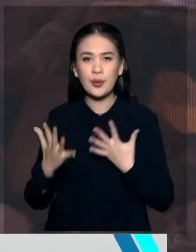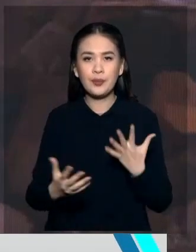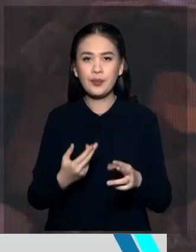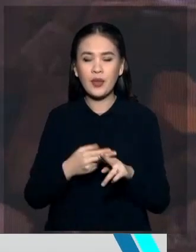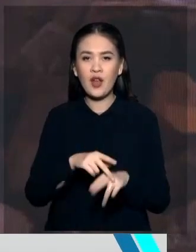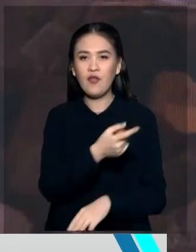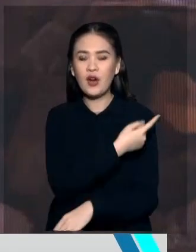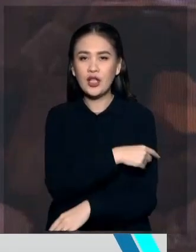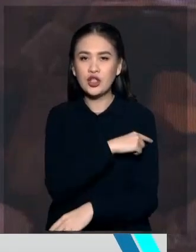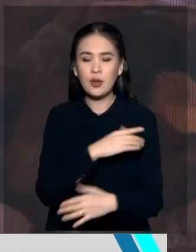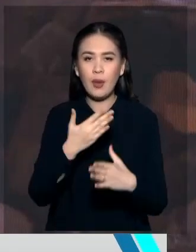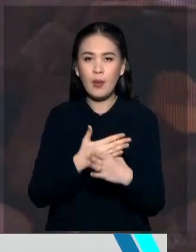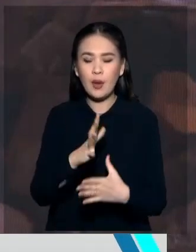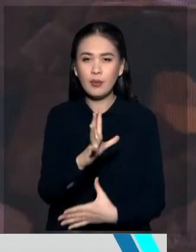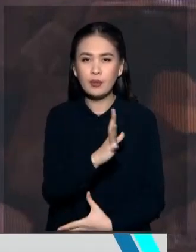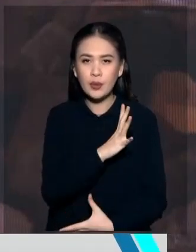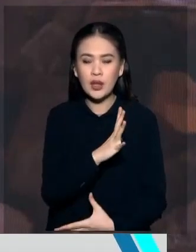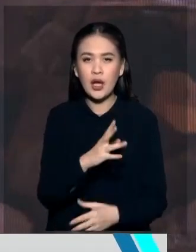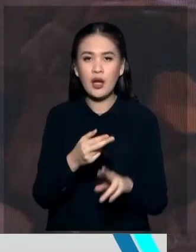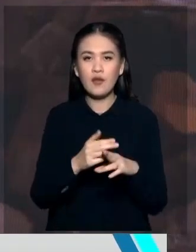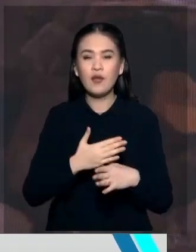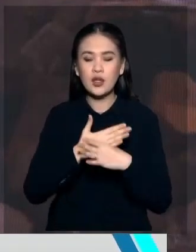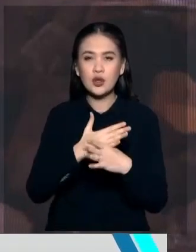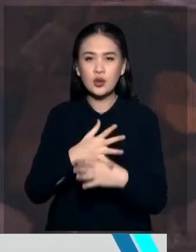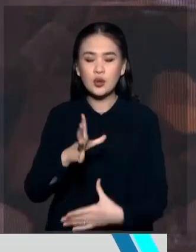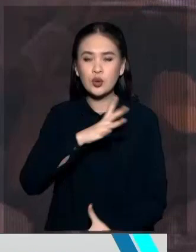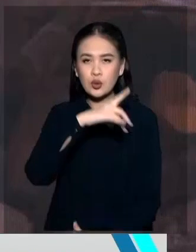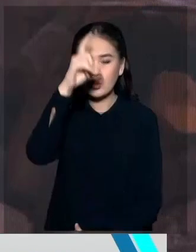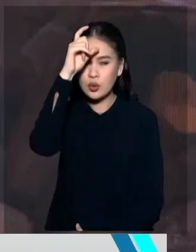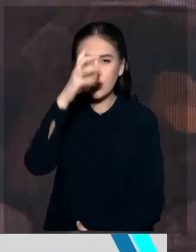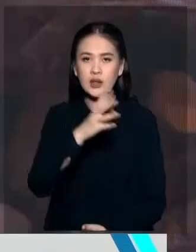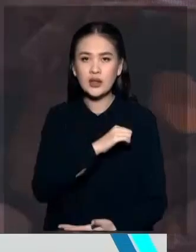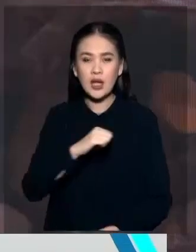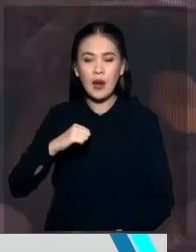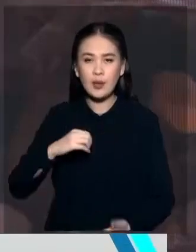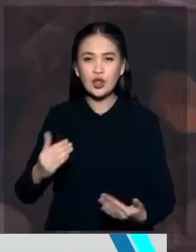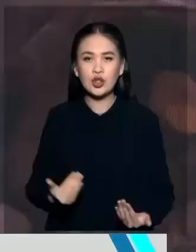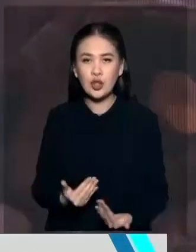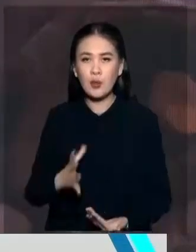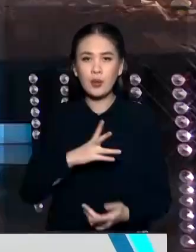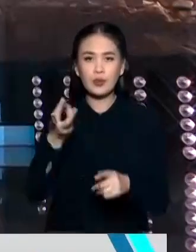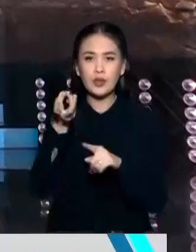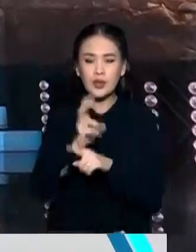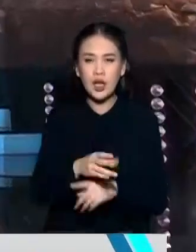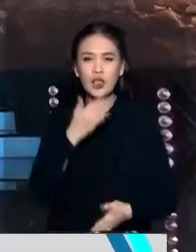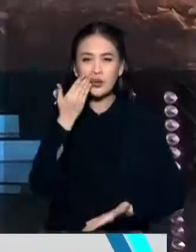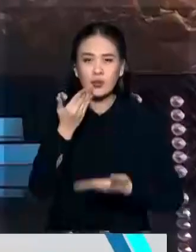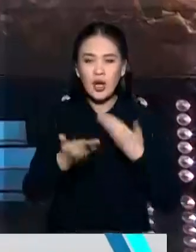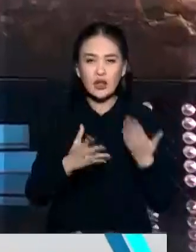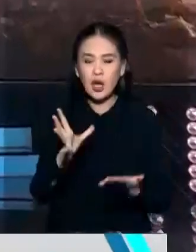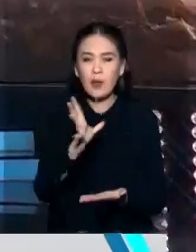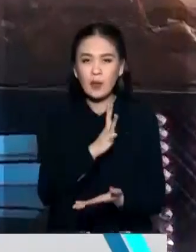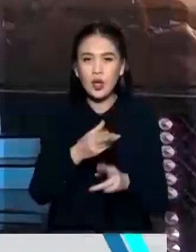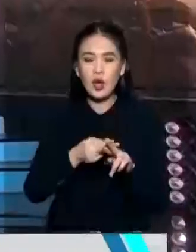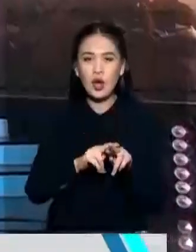Врачи помогали, волонтеры, турецкие, сами местные жители приходили, говорили, что вам необходимо. Мы создадим все